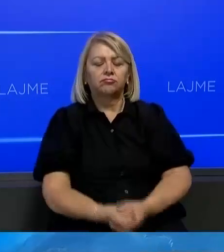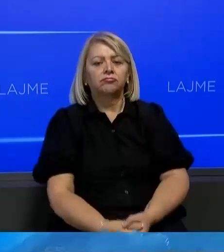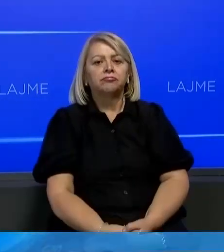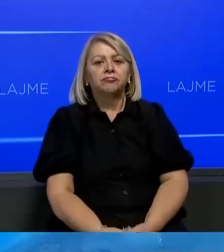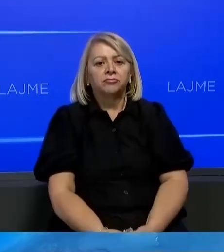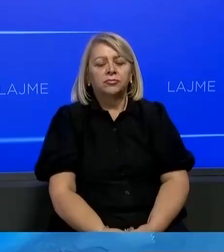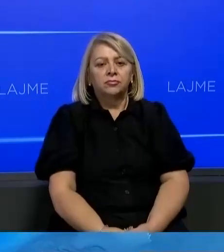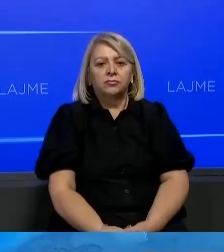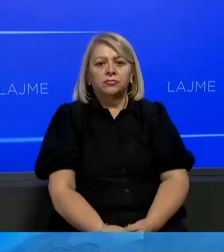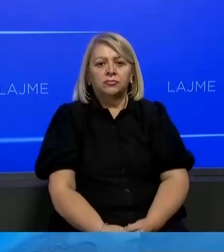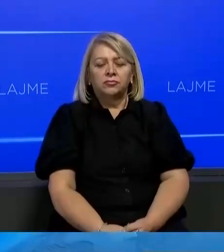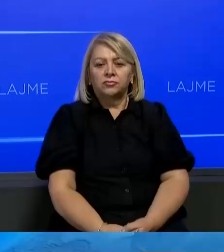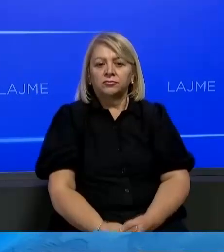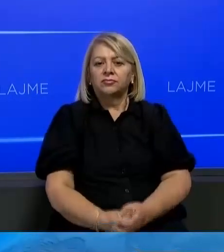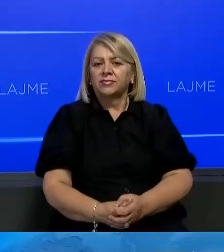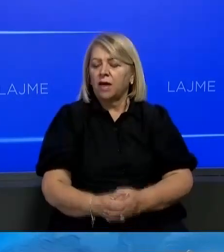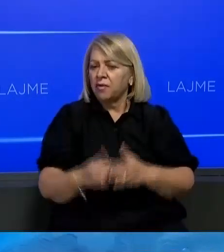prej prej prej prej